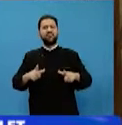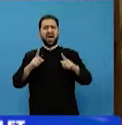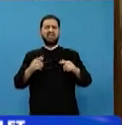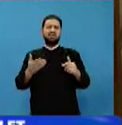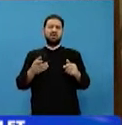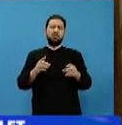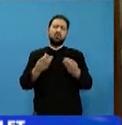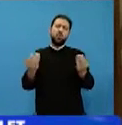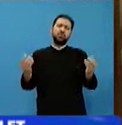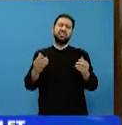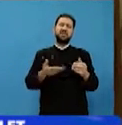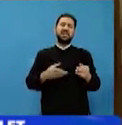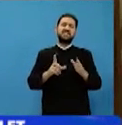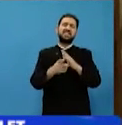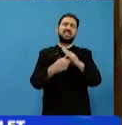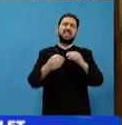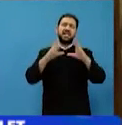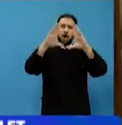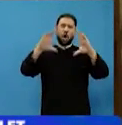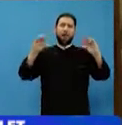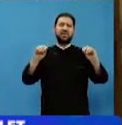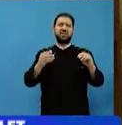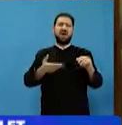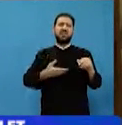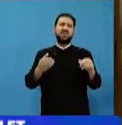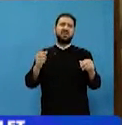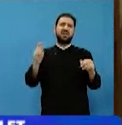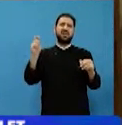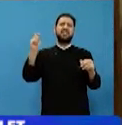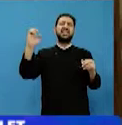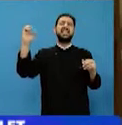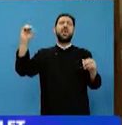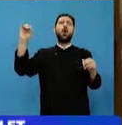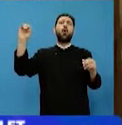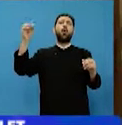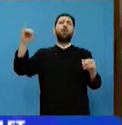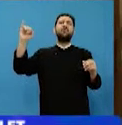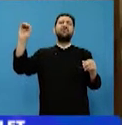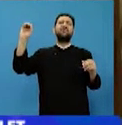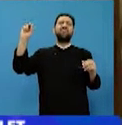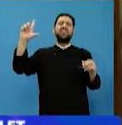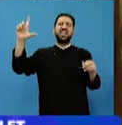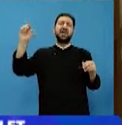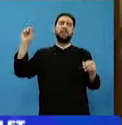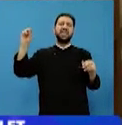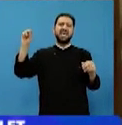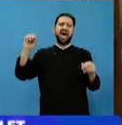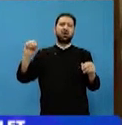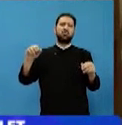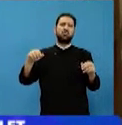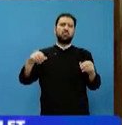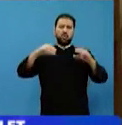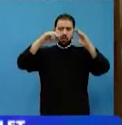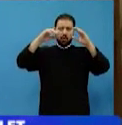mențiunea că grecii nu s-au oferit să ofere mărturiile despre